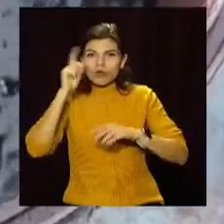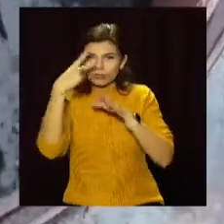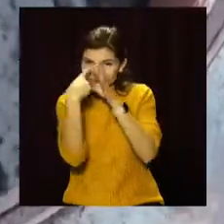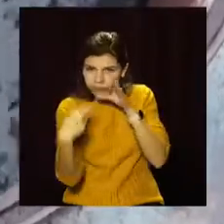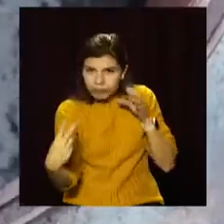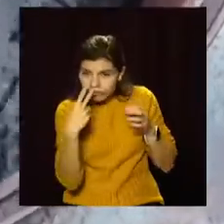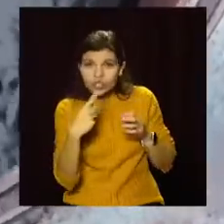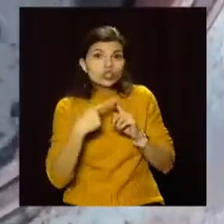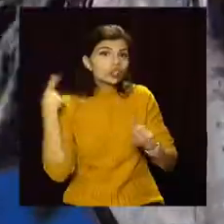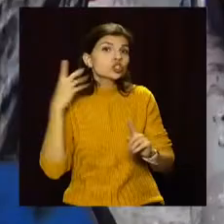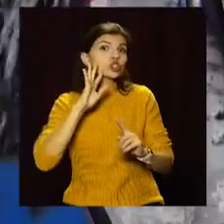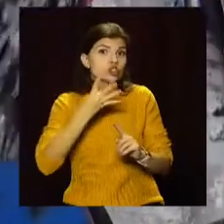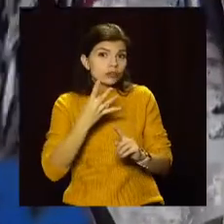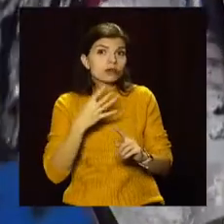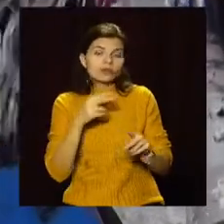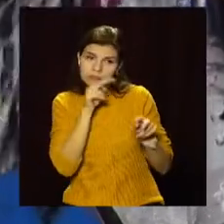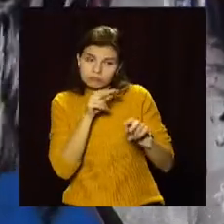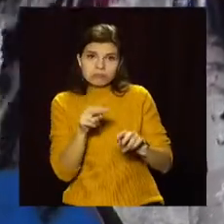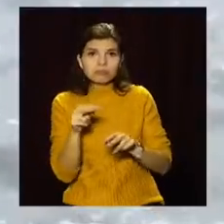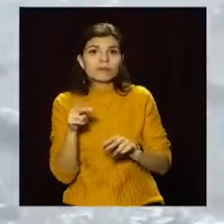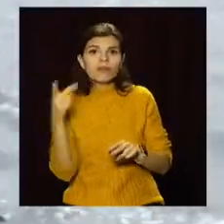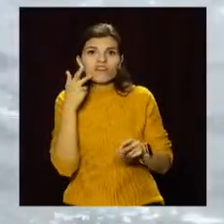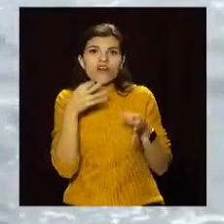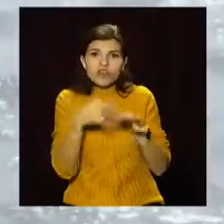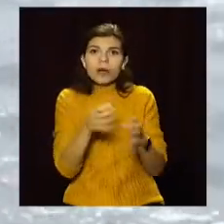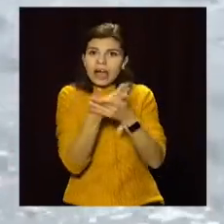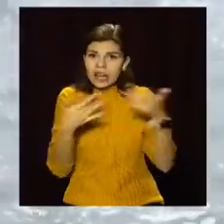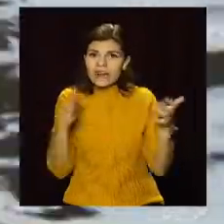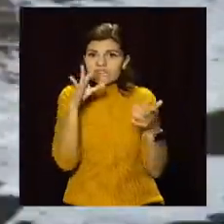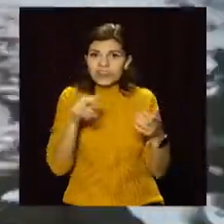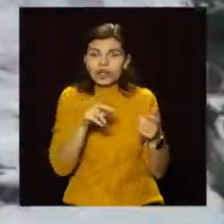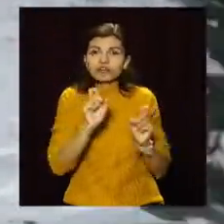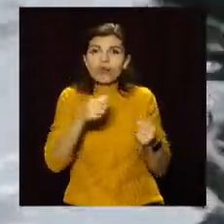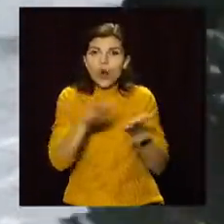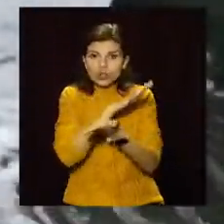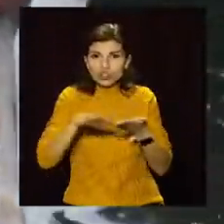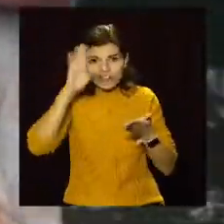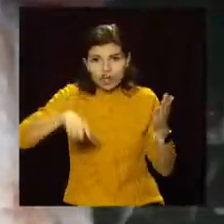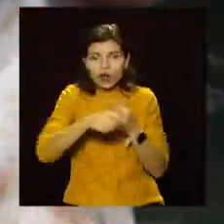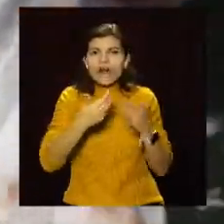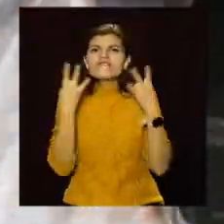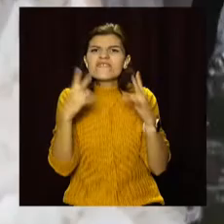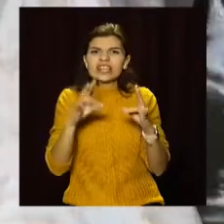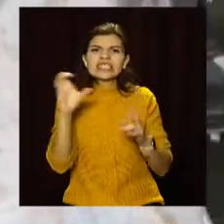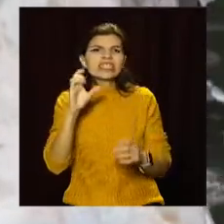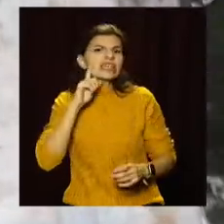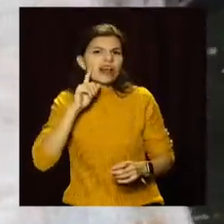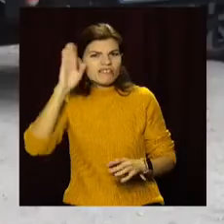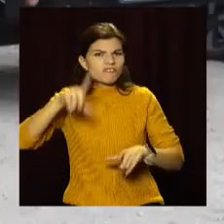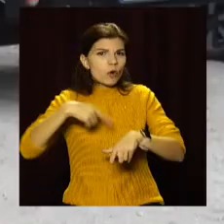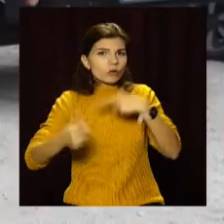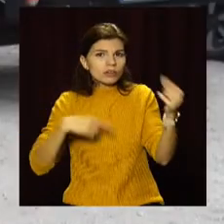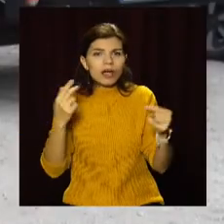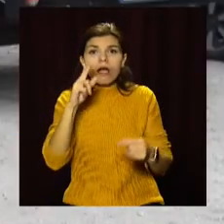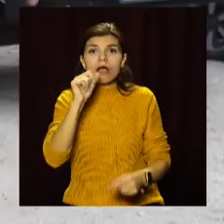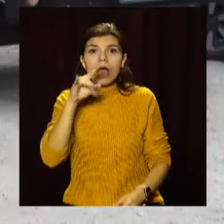чотири роки поспіль зариблюють Дніпро. Зазвичай випускають різновиди риб, що здатні очищувати річку від шкідливих синьозелених водоростей.